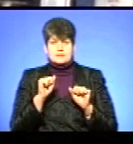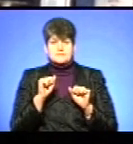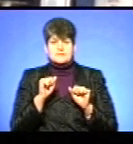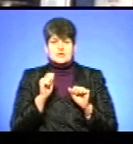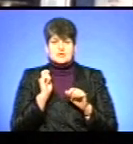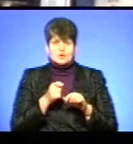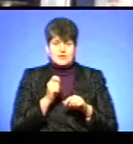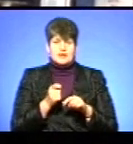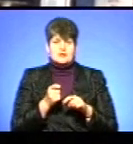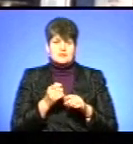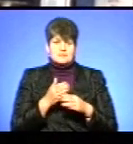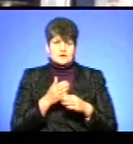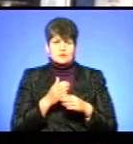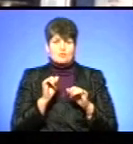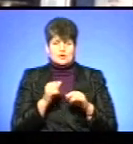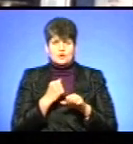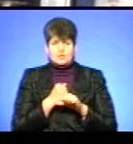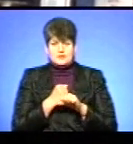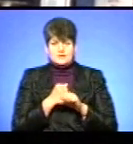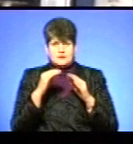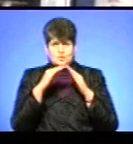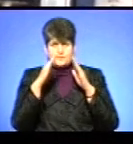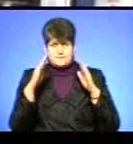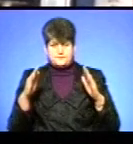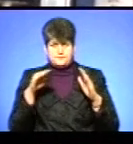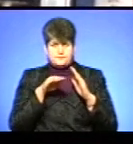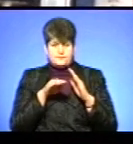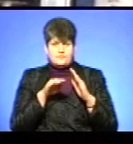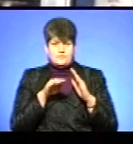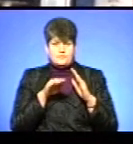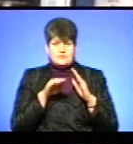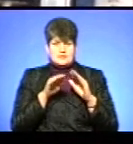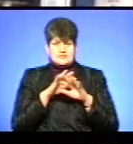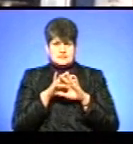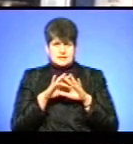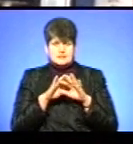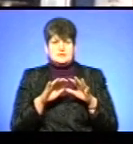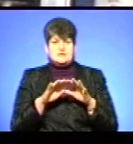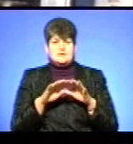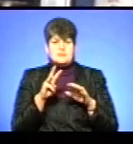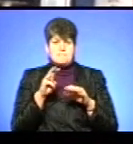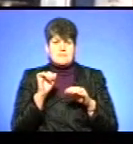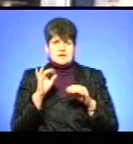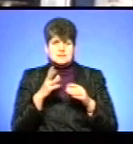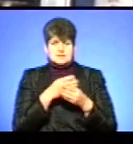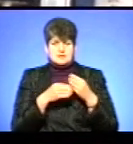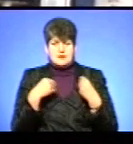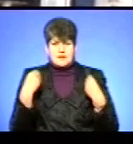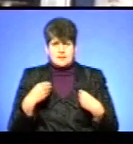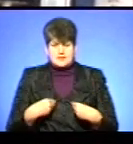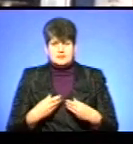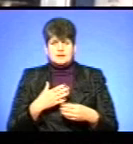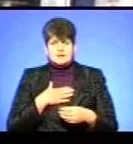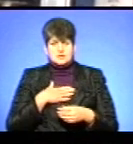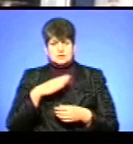сукири, щоб могли робити бліндажі, сеті, масхалати. Багато інших хороших речей для наших